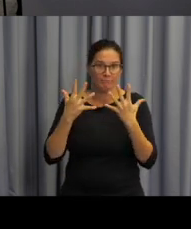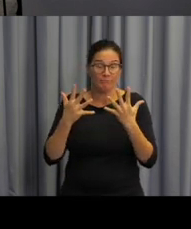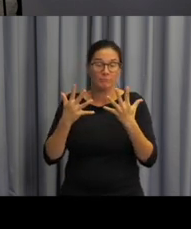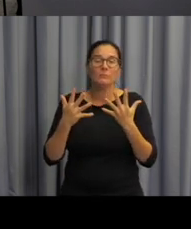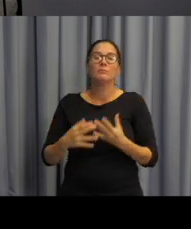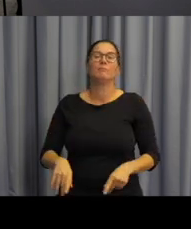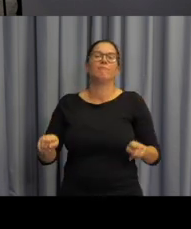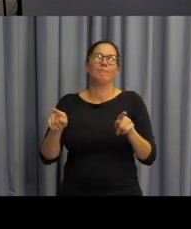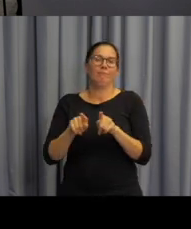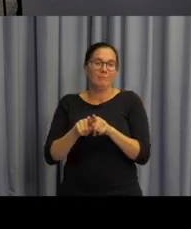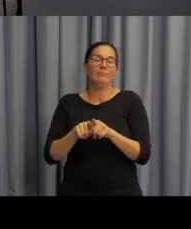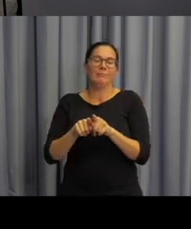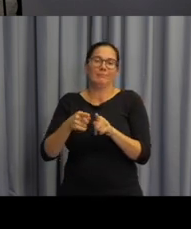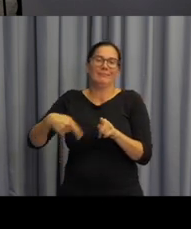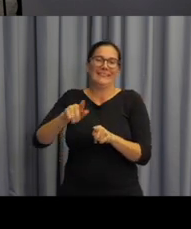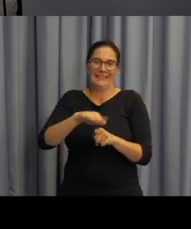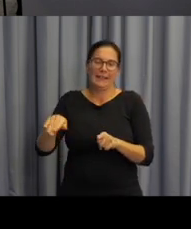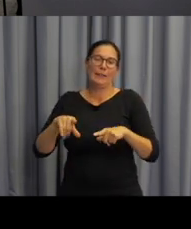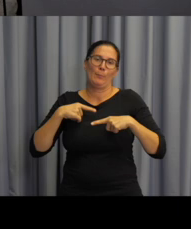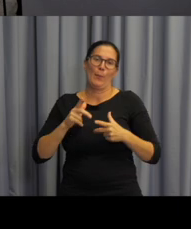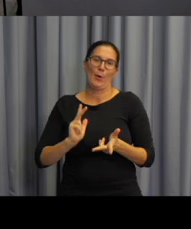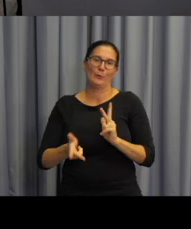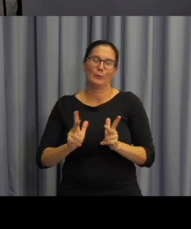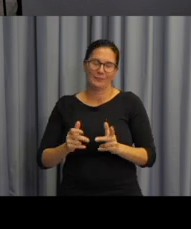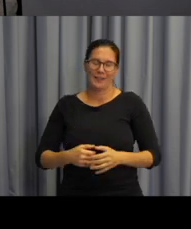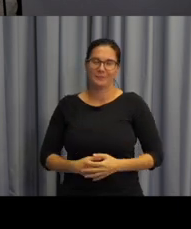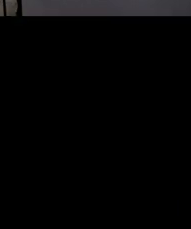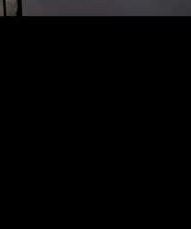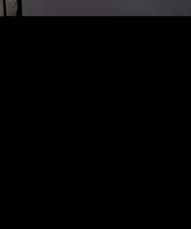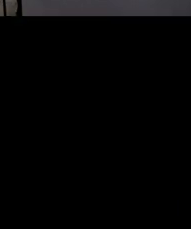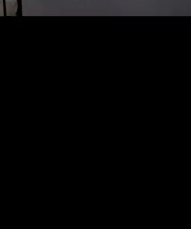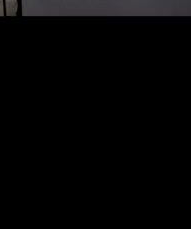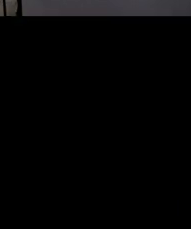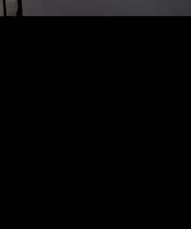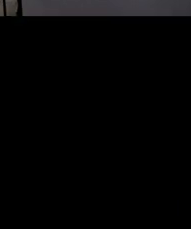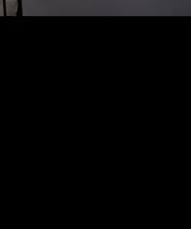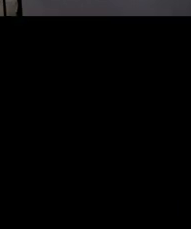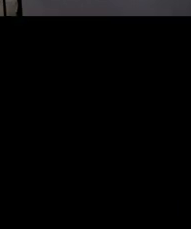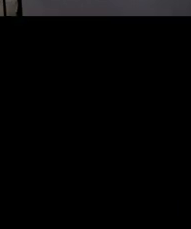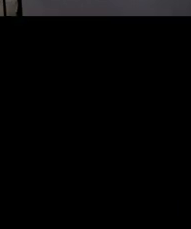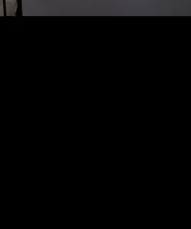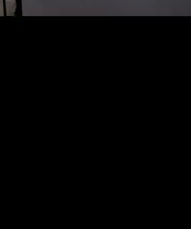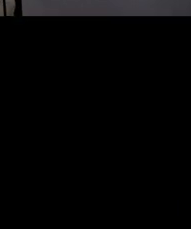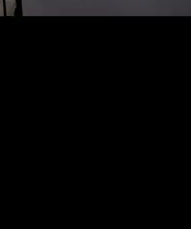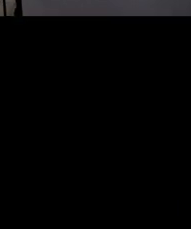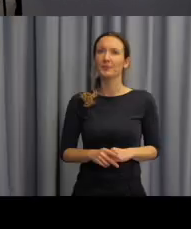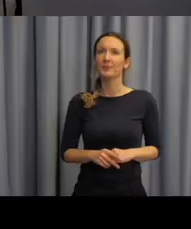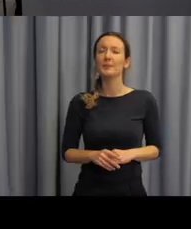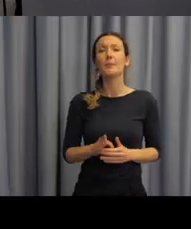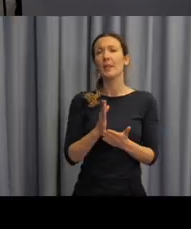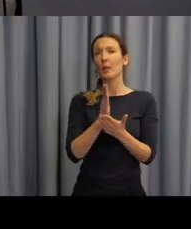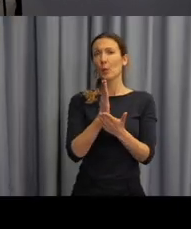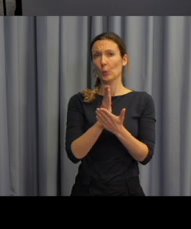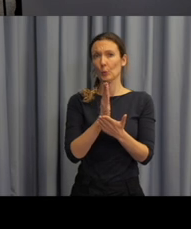zpracovány a zároveň jsou to uživatelé českého znakového jazyka. Jak už bylo řečeno, paní Votová na